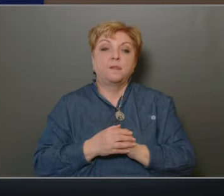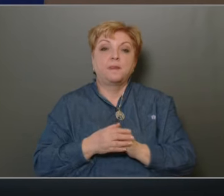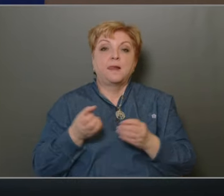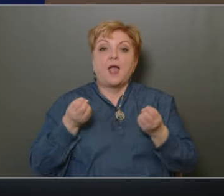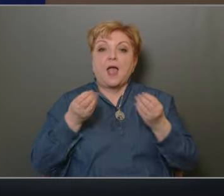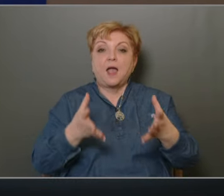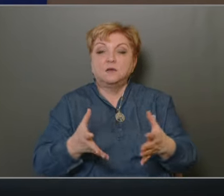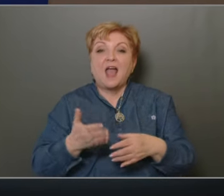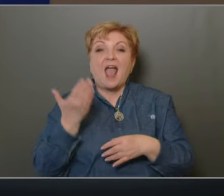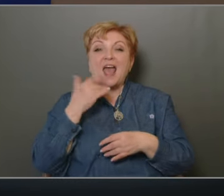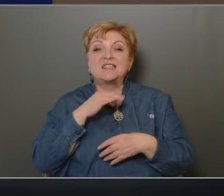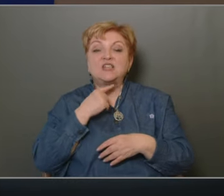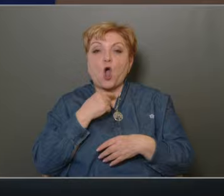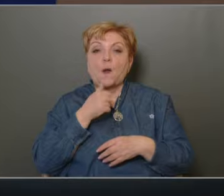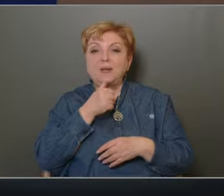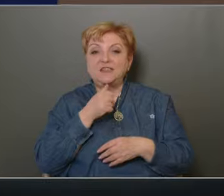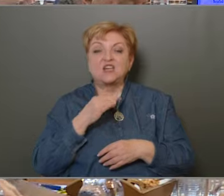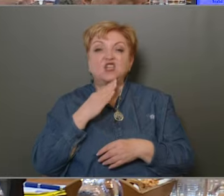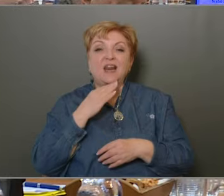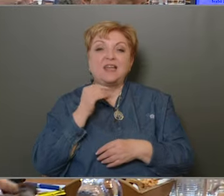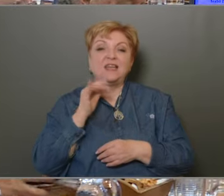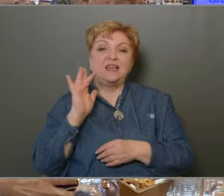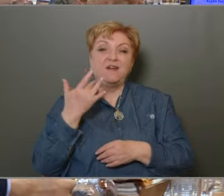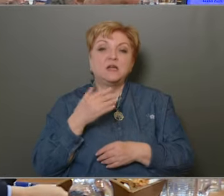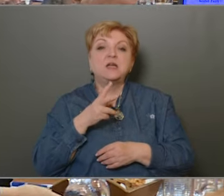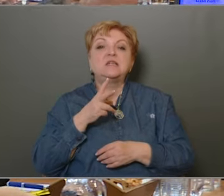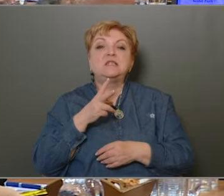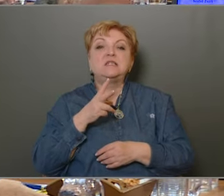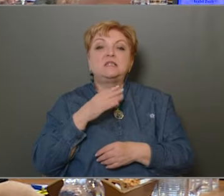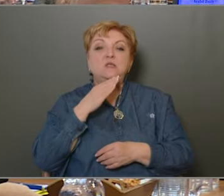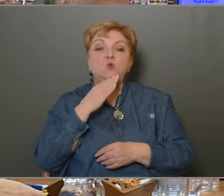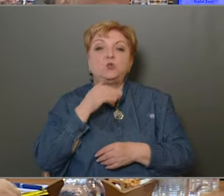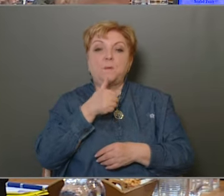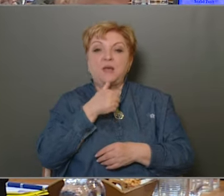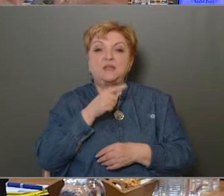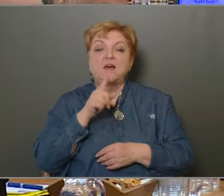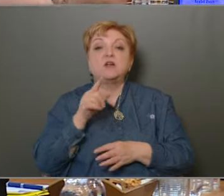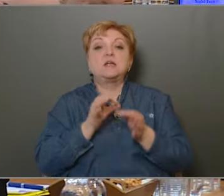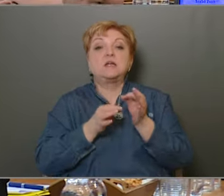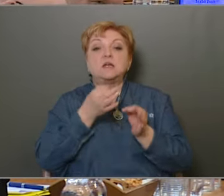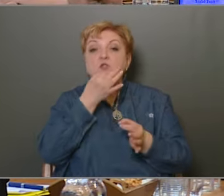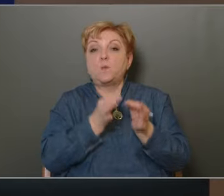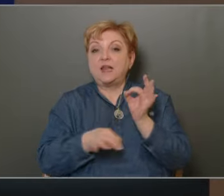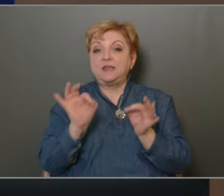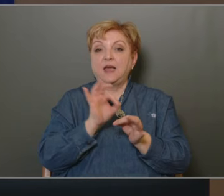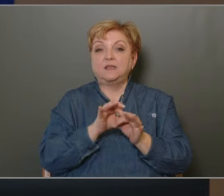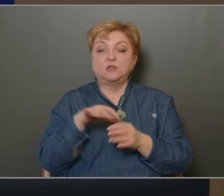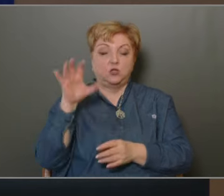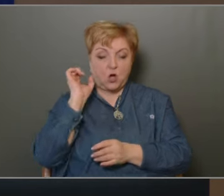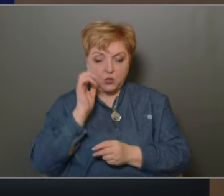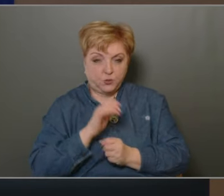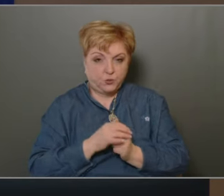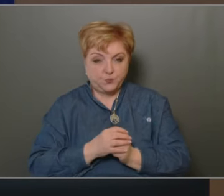Előterjesztő Helszka Péter, Seri Nyiván és Szűcs Péter. Kérdezem, hogy van-e szóbeli kiegészítés? Hallgatjuk.